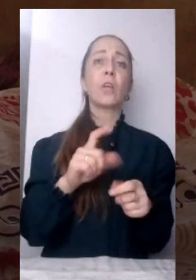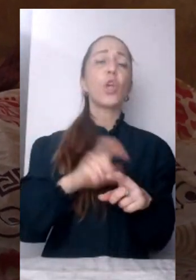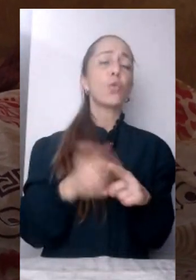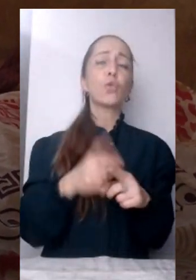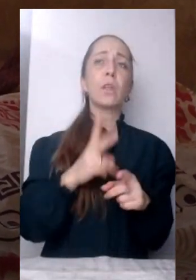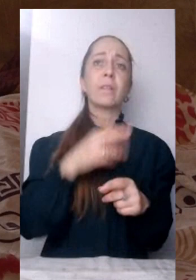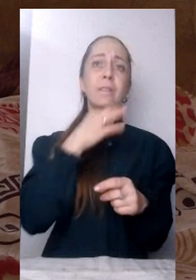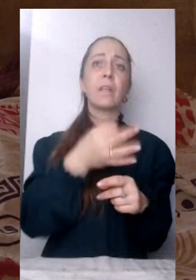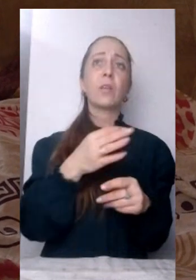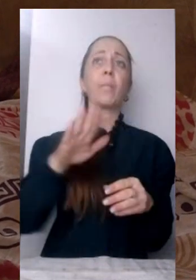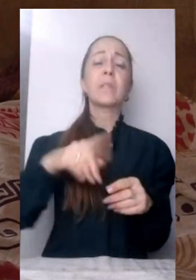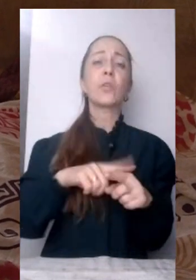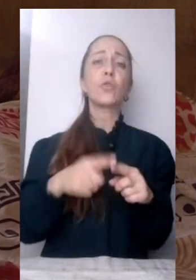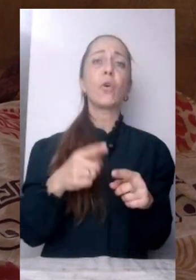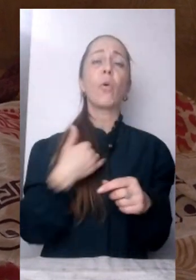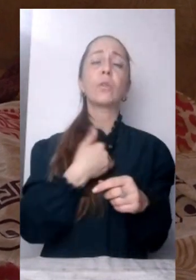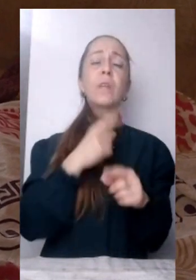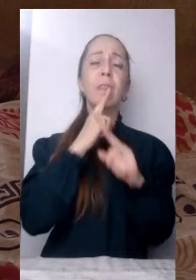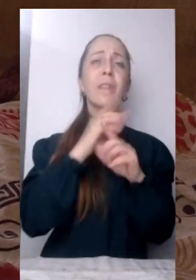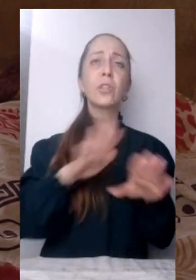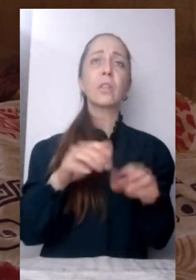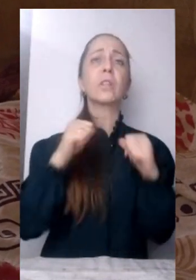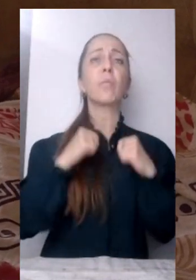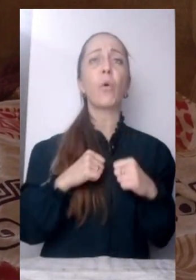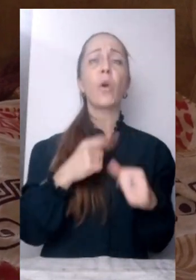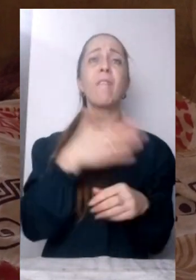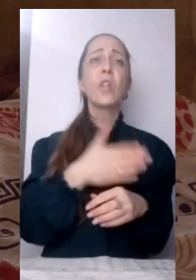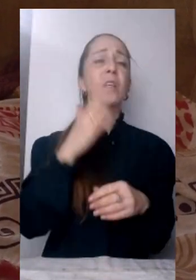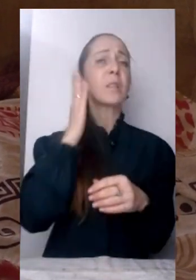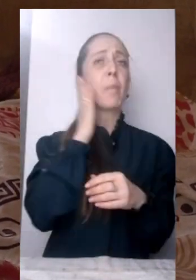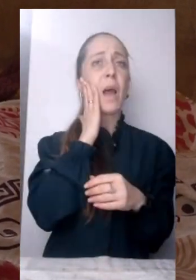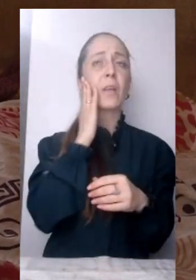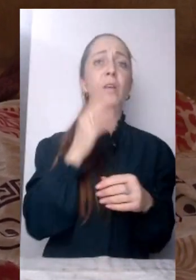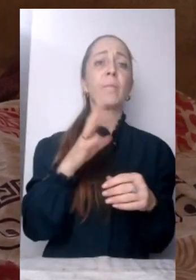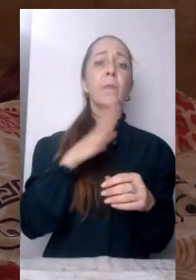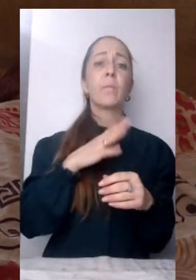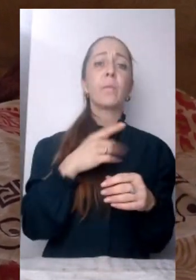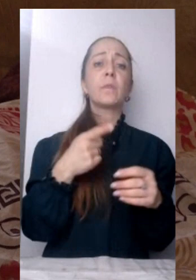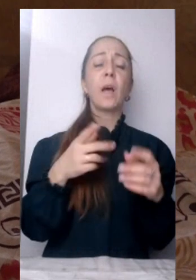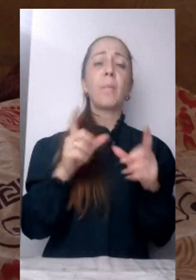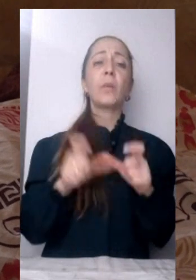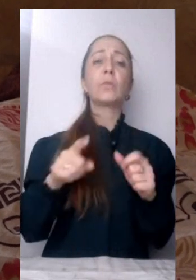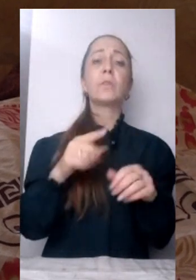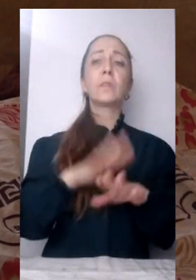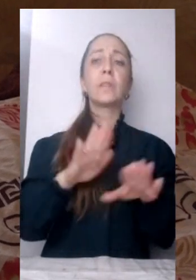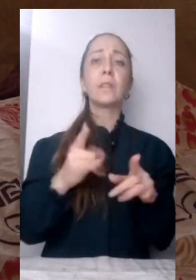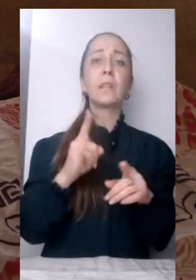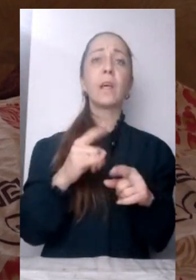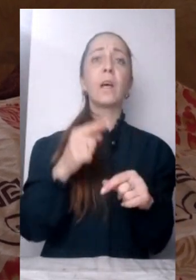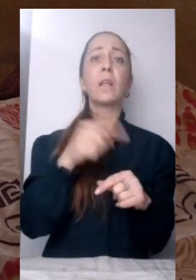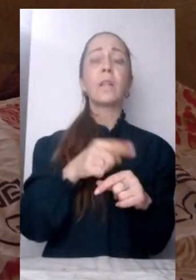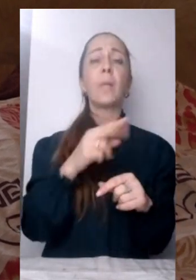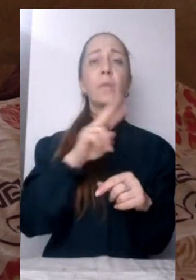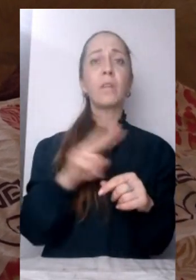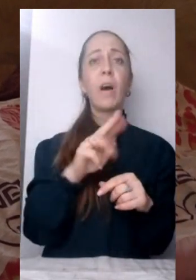тишини, спокій, вони сплять. Перед цим були з Чернігова люди, то там дитина, ну, часа два-три, поки поїли, туди